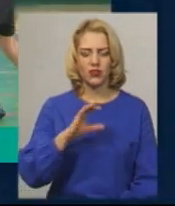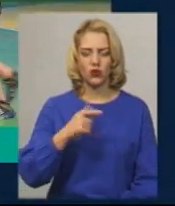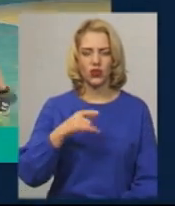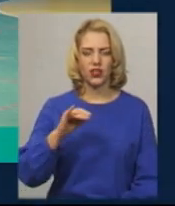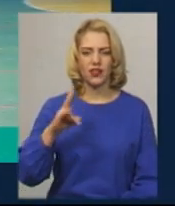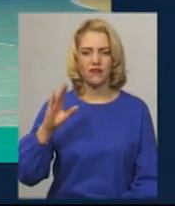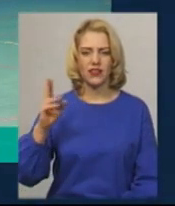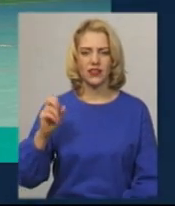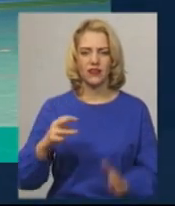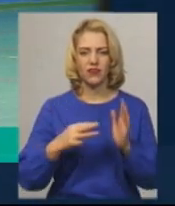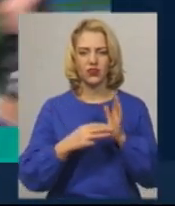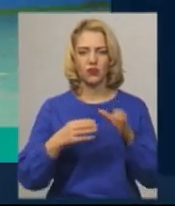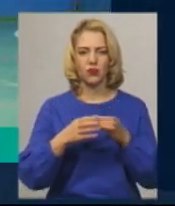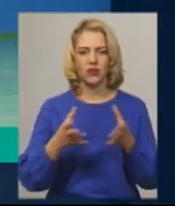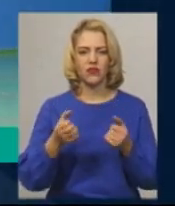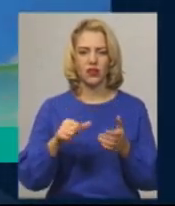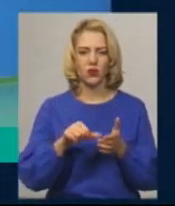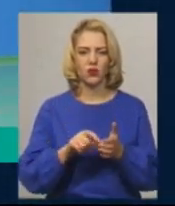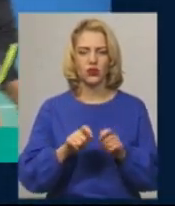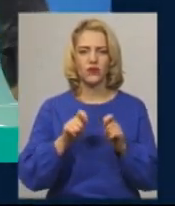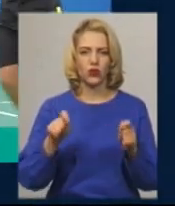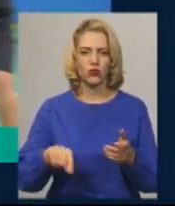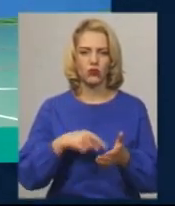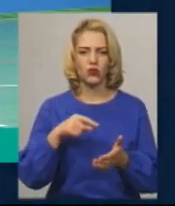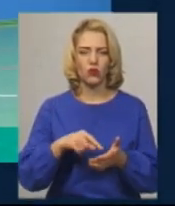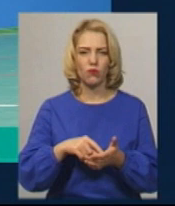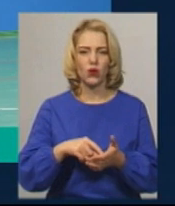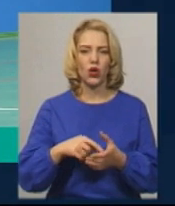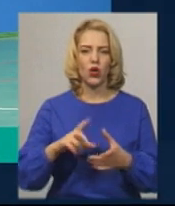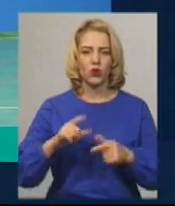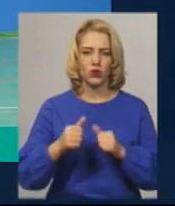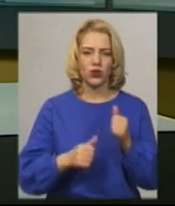Вісім команд взяли участь у відкритому міському турнірі з гандболу.